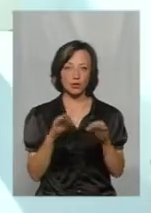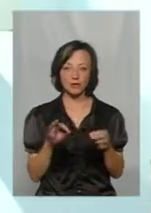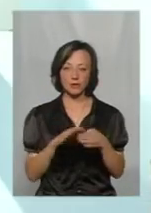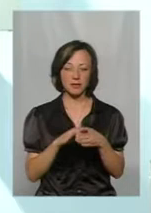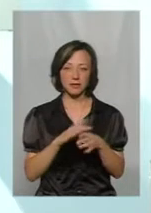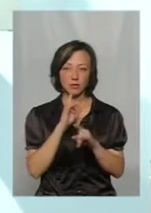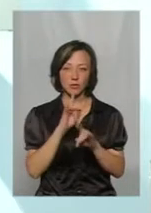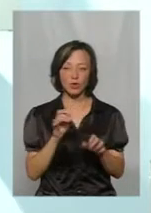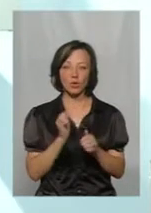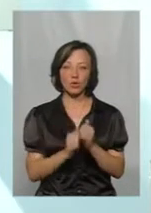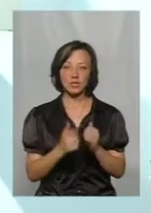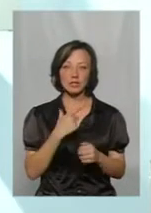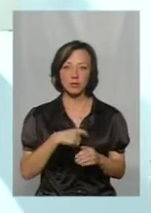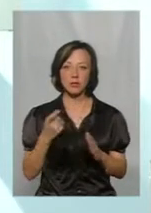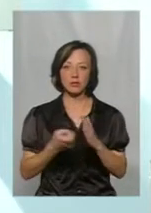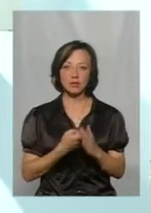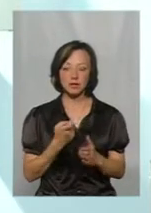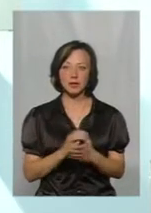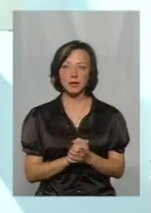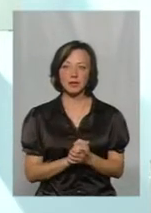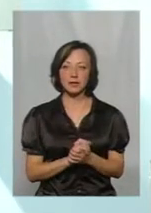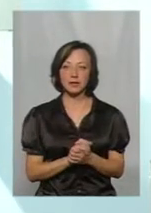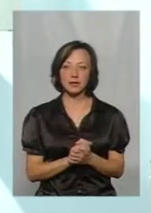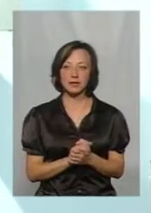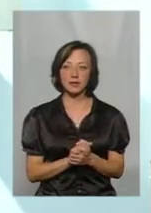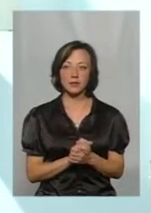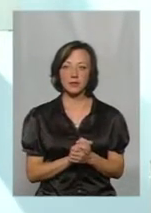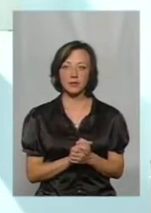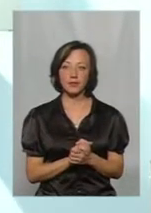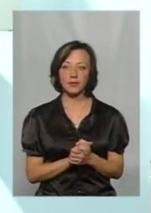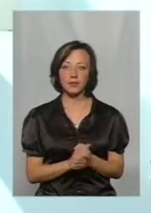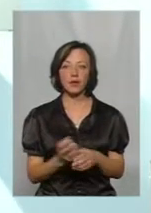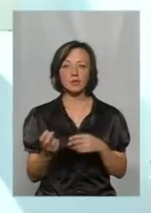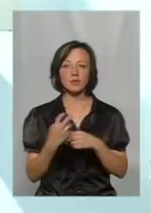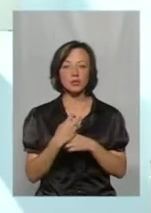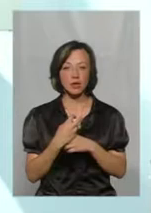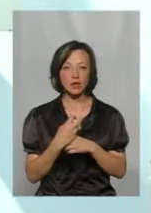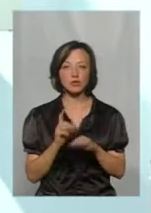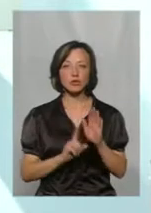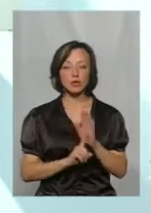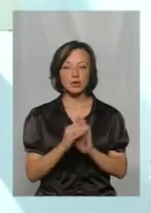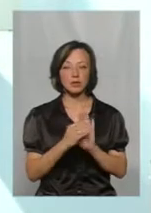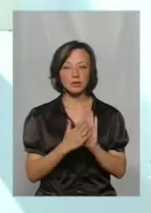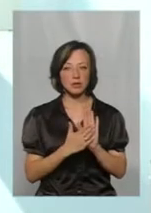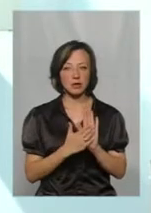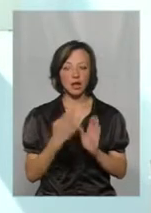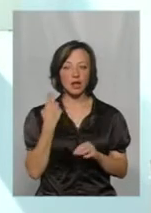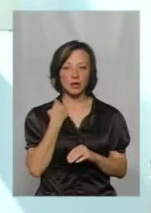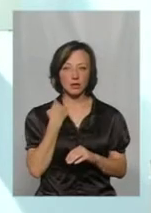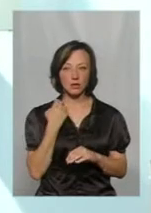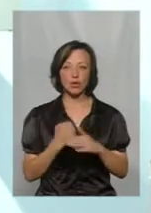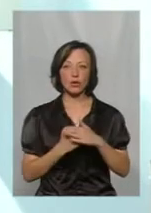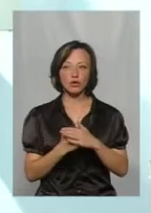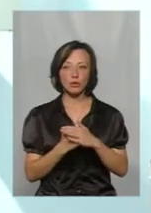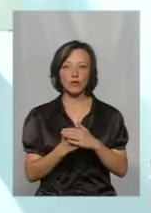прізвища, але я думаю, Кошин себе впізнає в моїй розповіді. Вона до нас прийшла, спочатку записалась англійська, основу